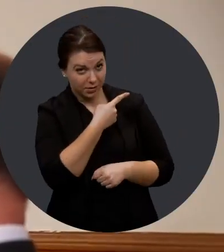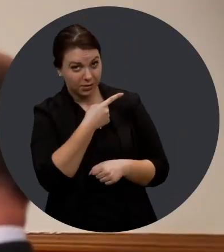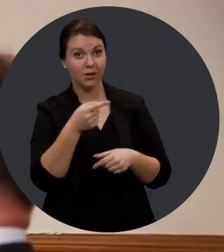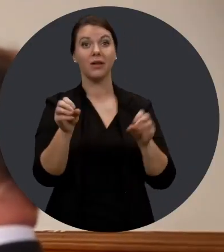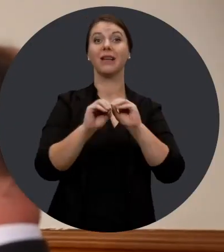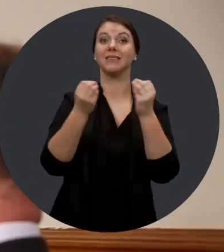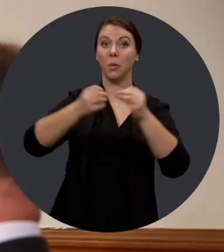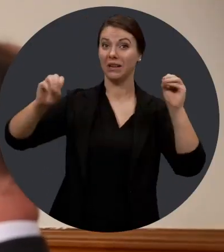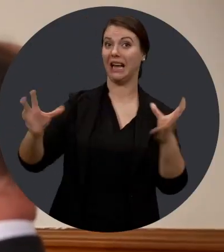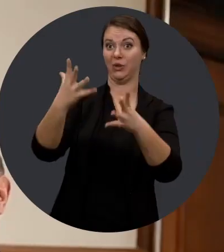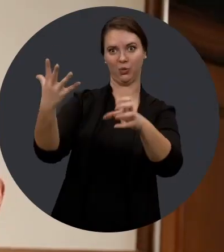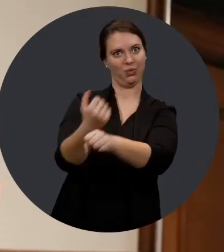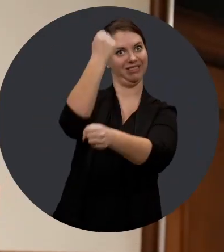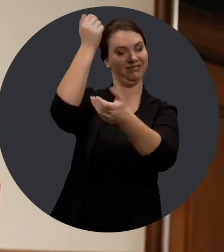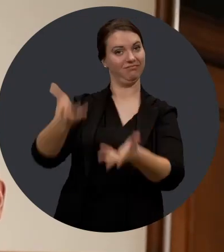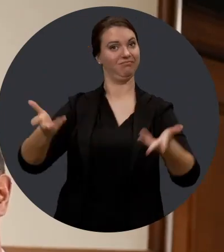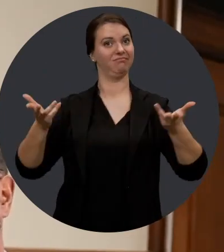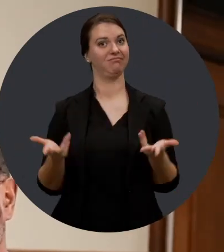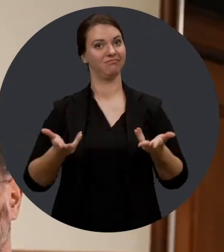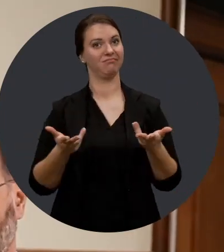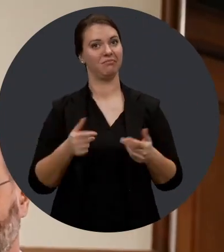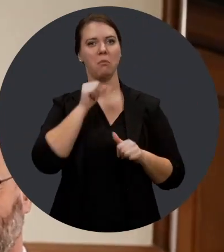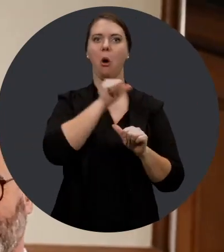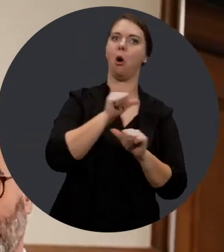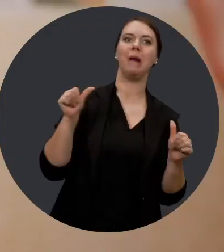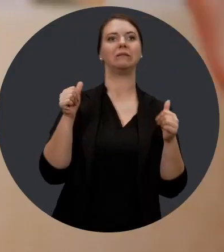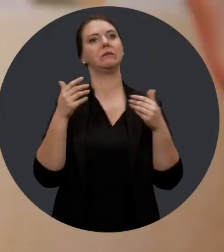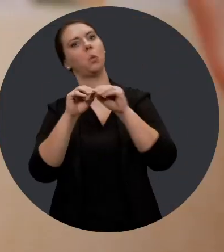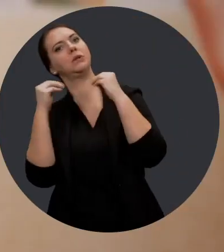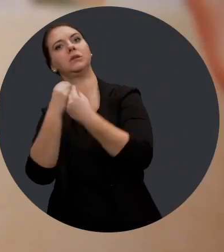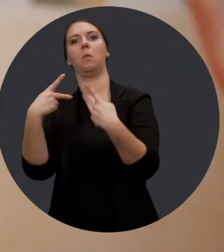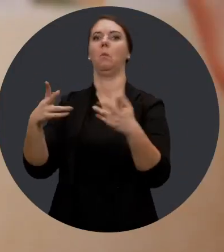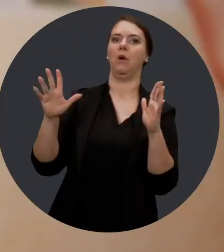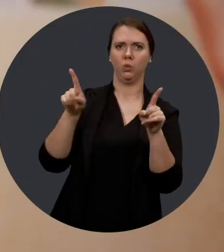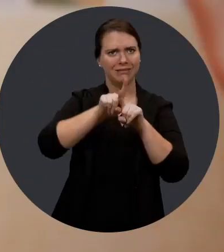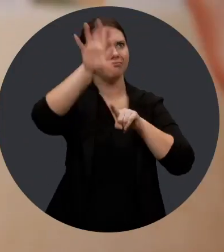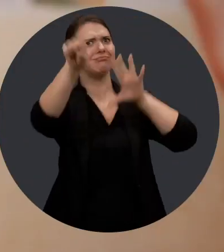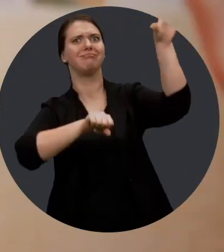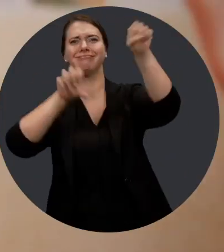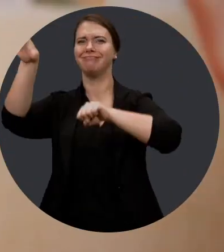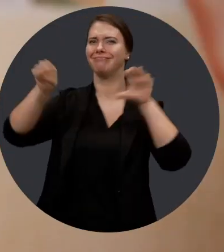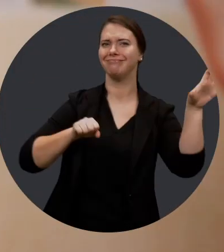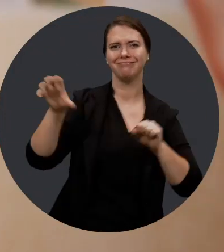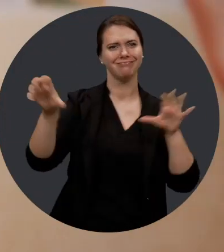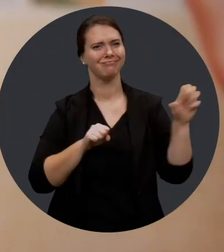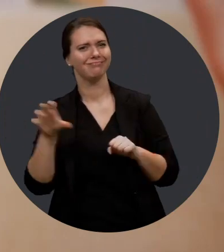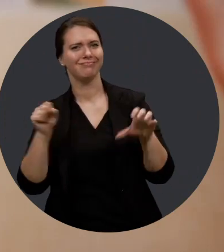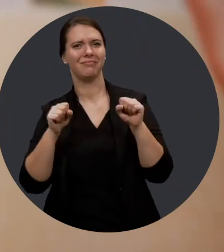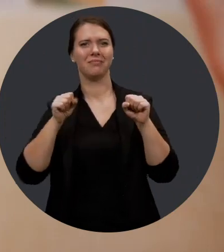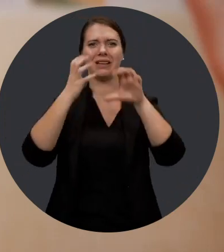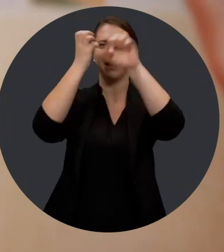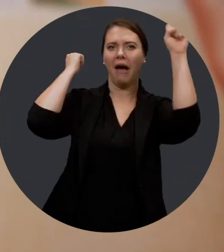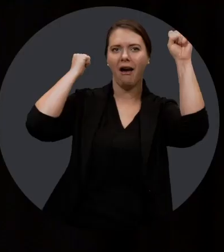sur le rôle que vous faites. Et elle a réussi à amener son organisation, puis pas juste son organisation,